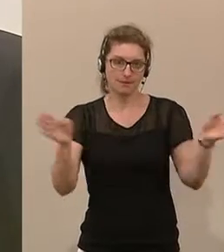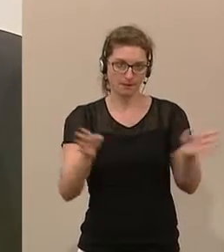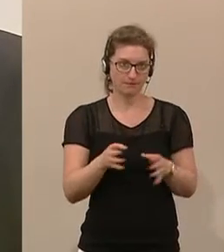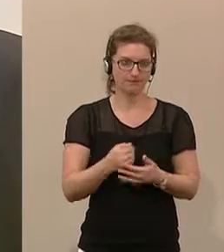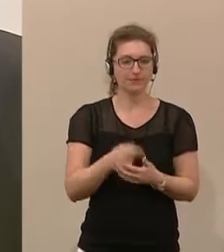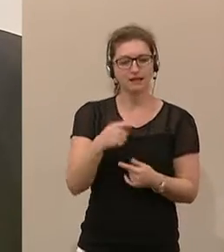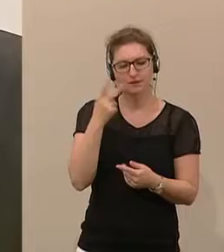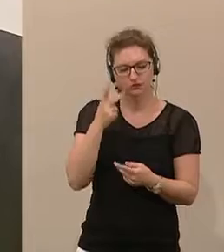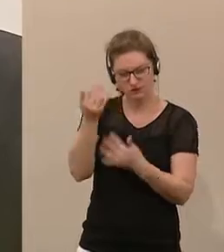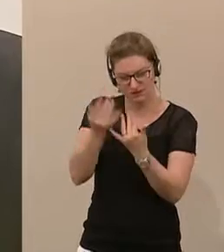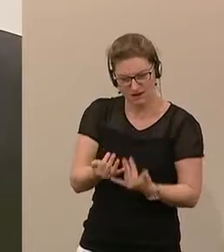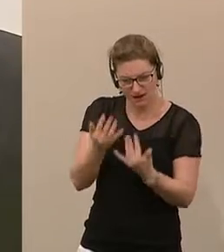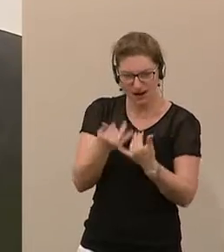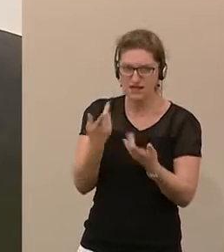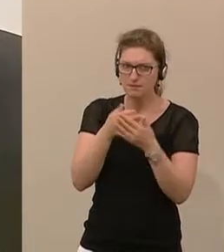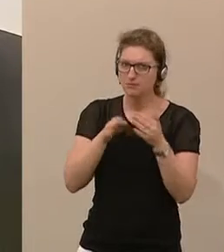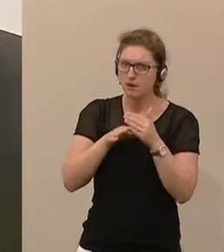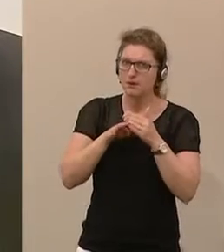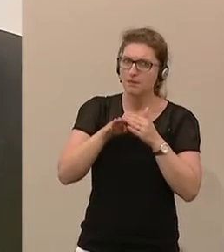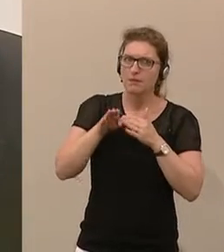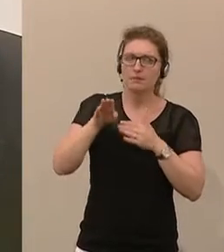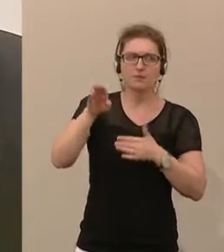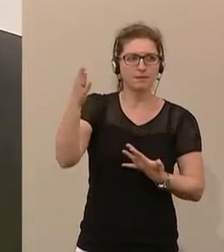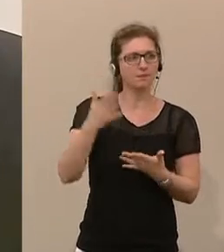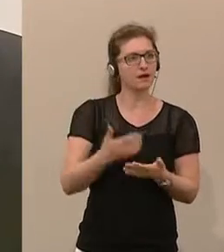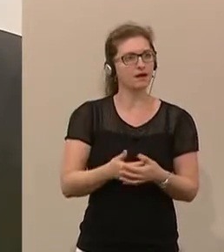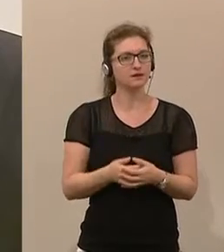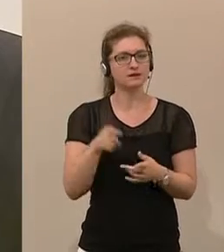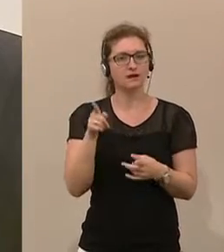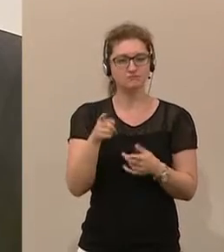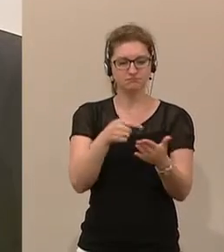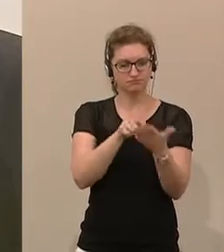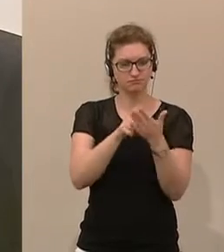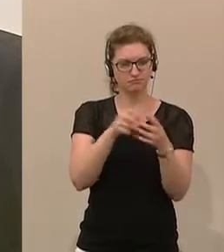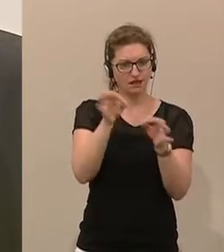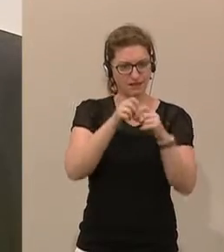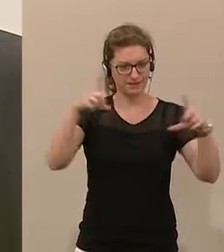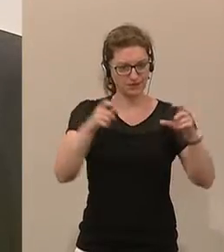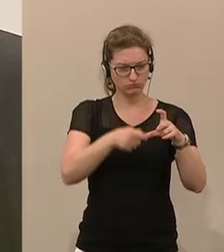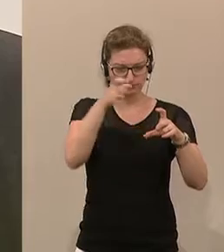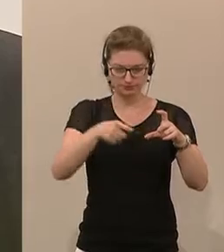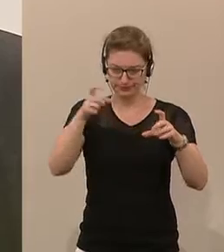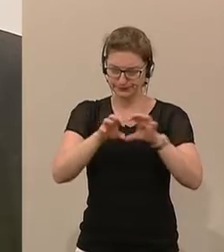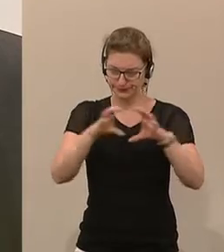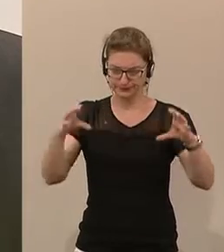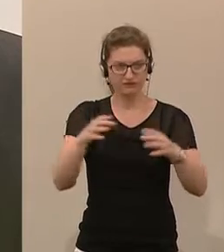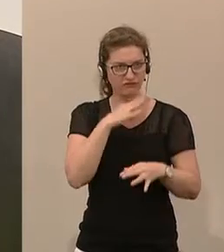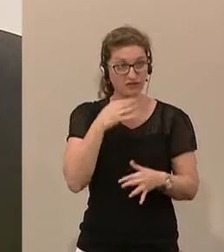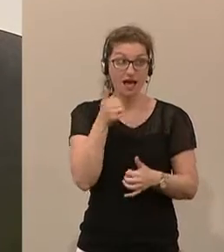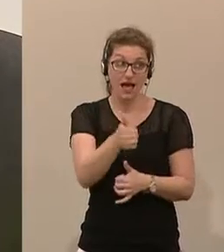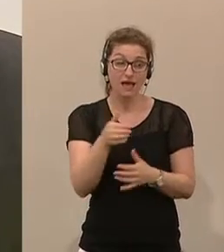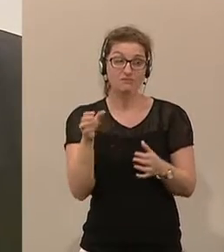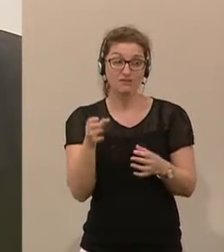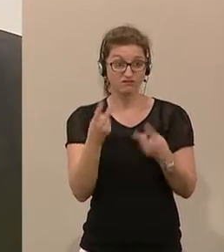mir die Zahlen angeschaut, das sind ständig steigernde, größer werdende Säulen in der Abbildung. Ein wichtiger Beitrag war die Kooperation